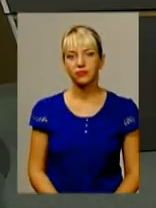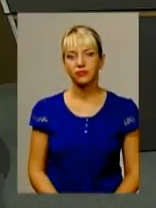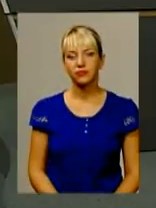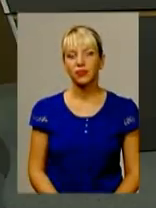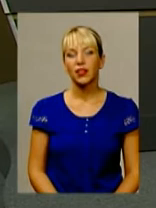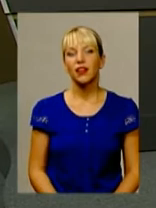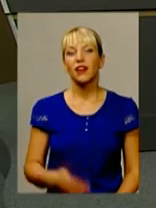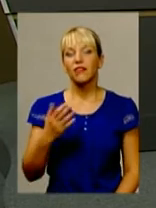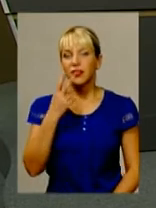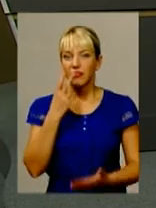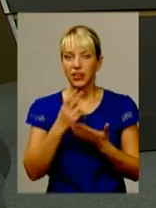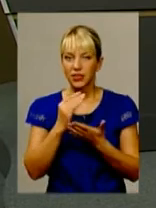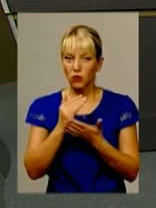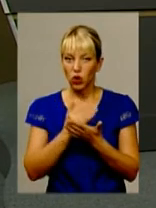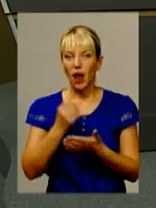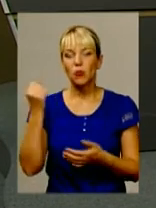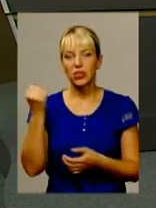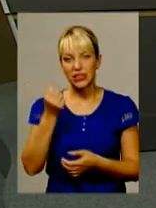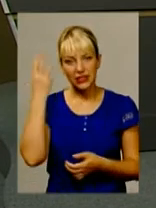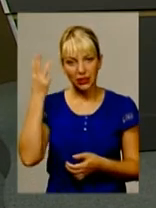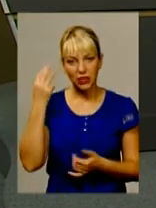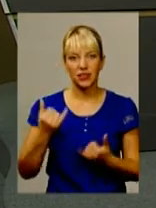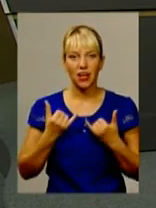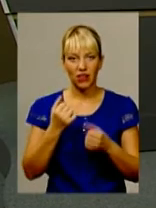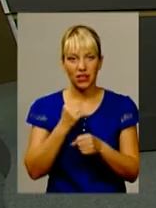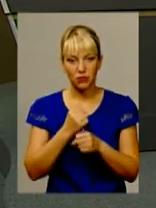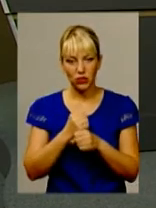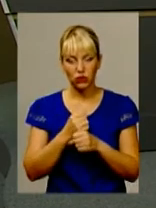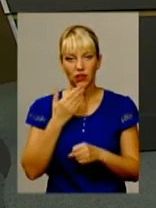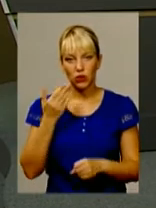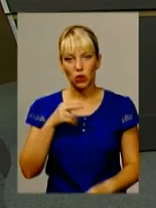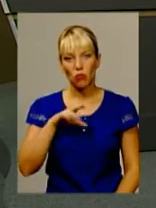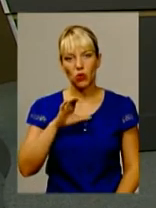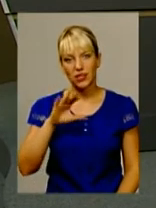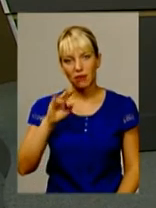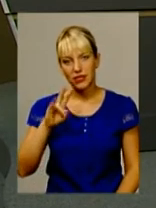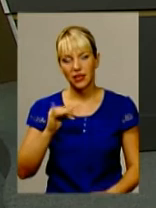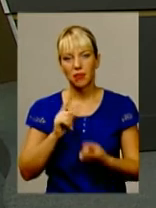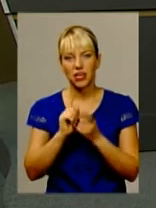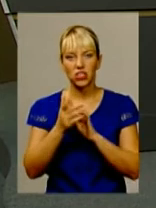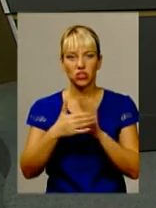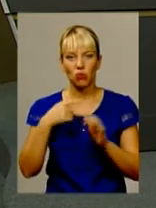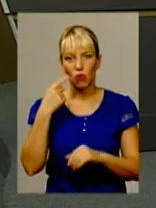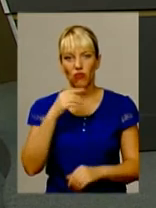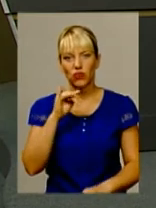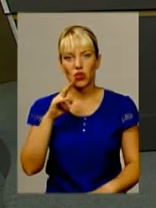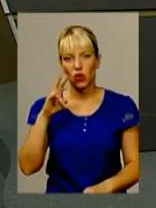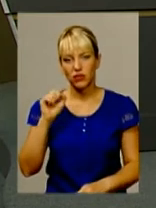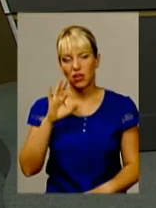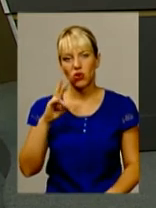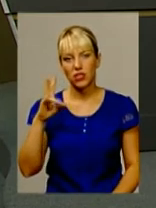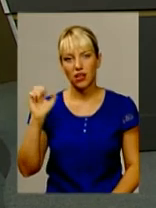Ви дивились програму «Тиждень Хмельниччини». Для вас працювали ведучий Віталій Постемський, перекладач на жестову мову